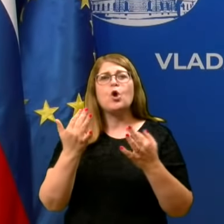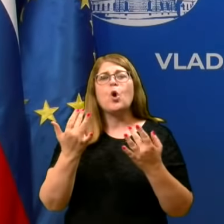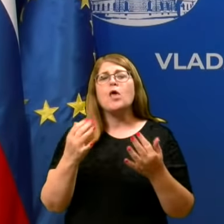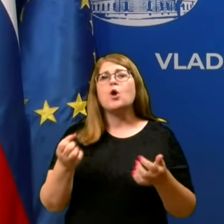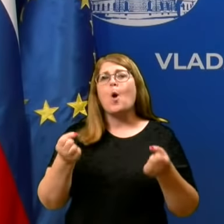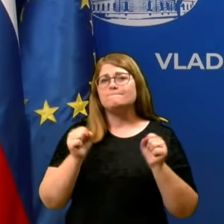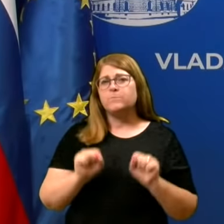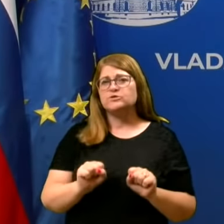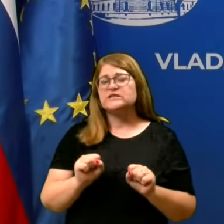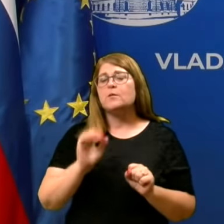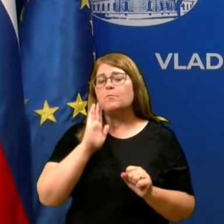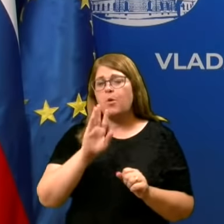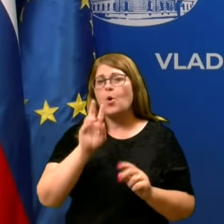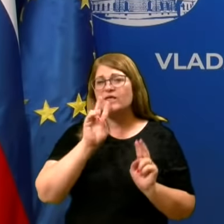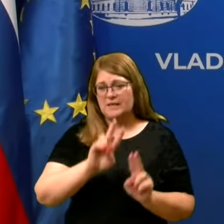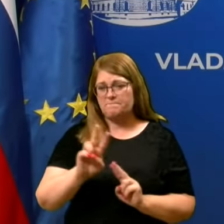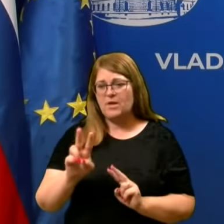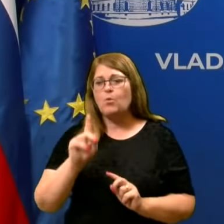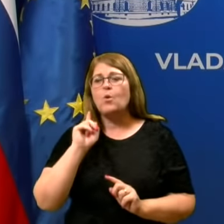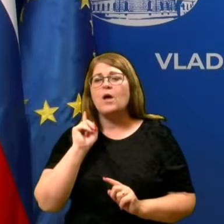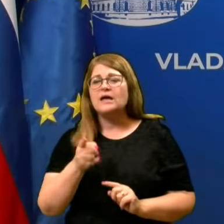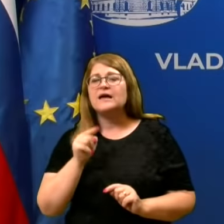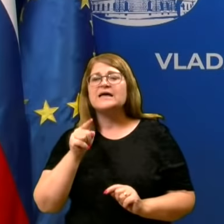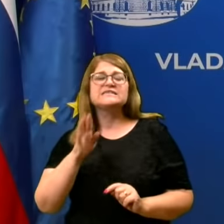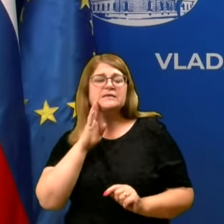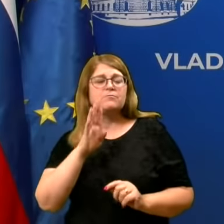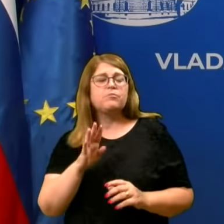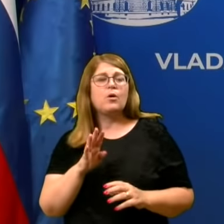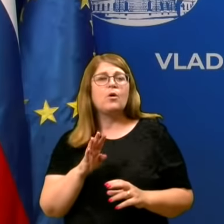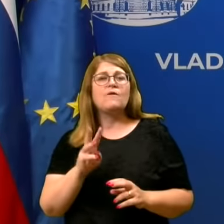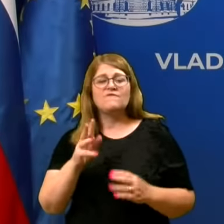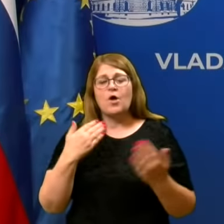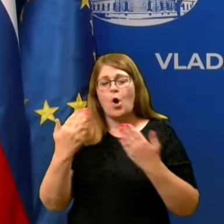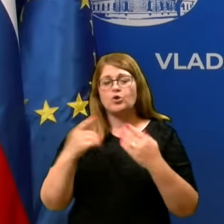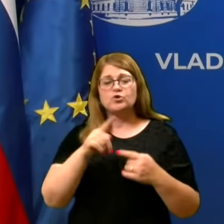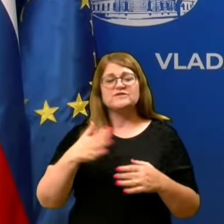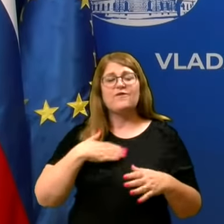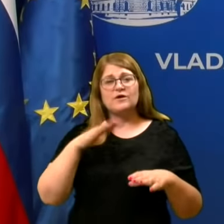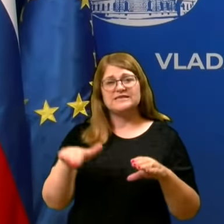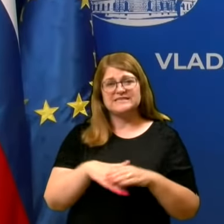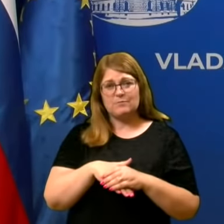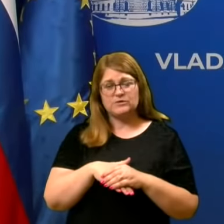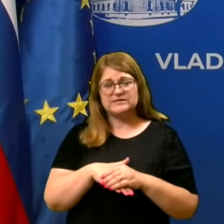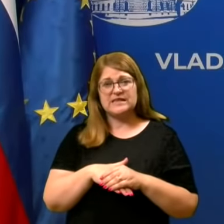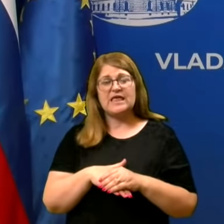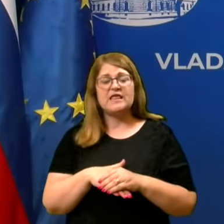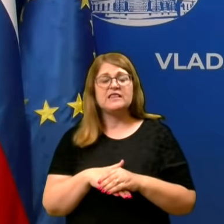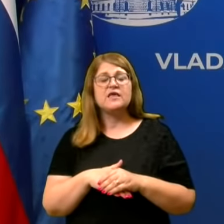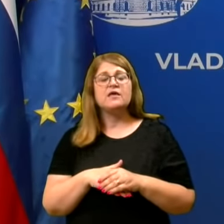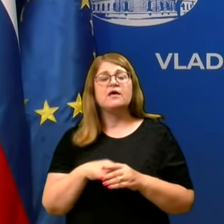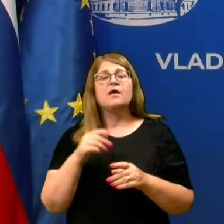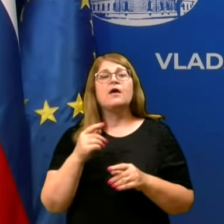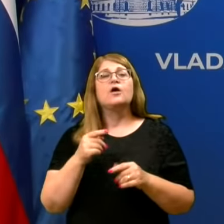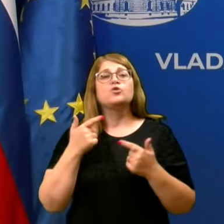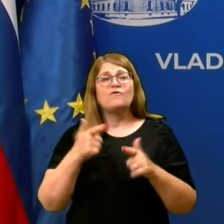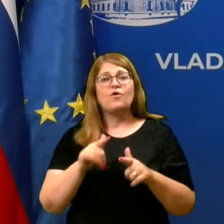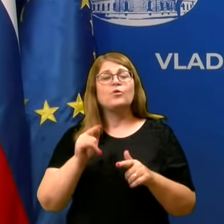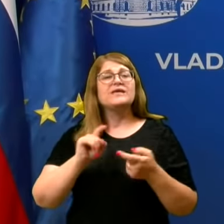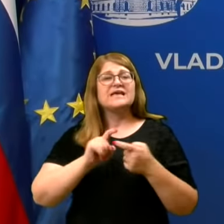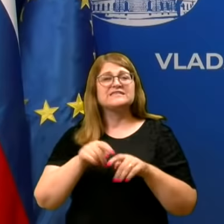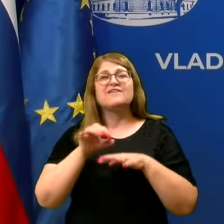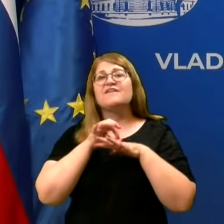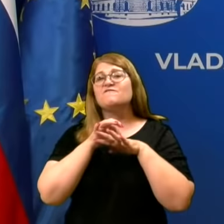bo dejansko imel in kaj si bo v odnosu do svojih zaposlenih, tudi ko gre za apel, dovoljuje stvar